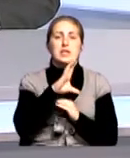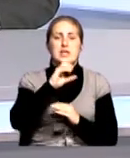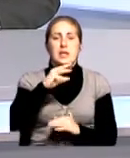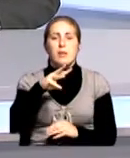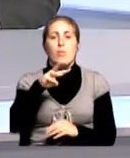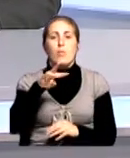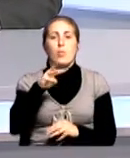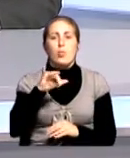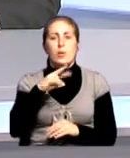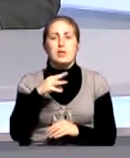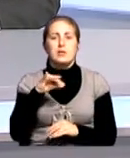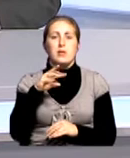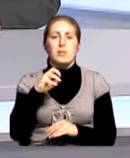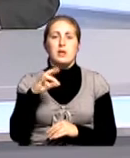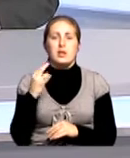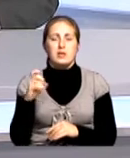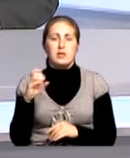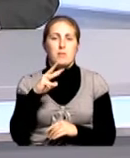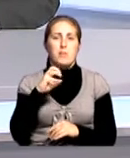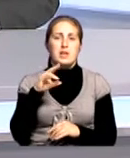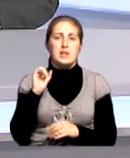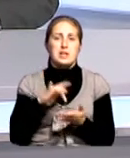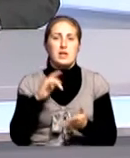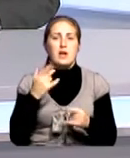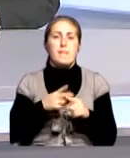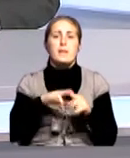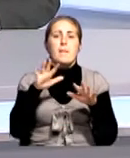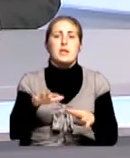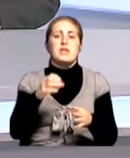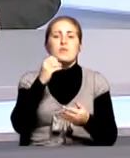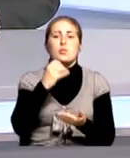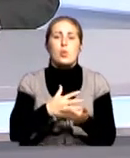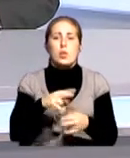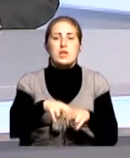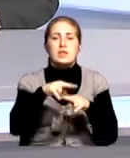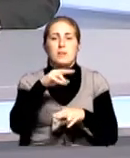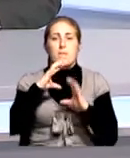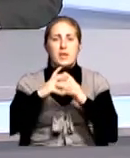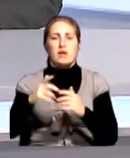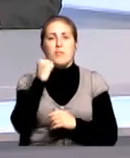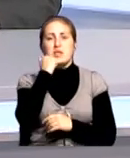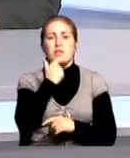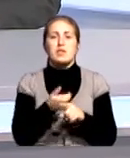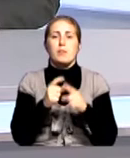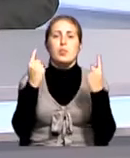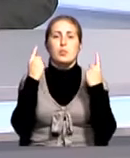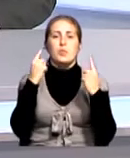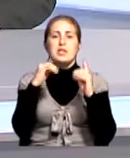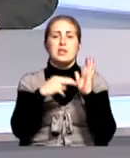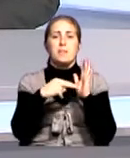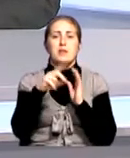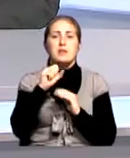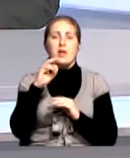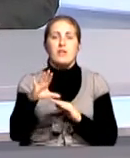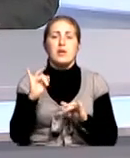медиа-центров, так называемых. Они расположены в основных столицах мира. В Москве самый крупный состоит из семи залов и предназначен